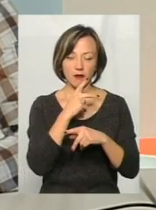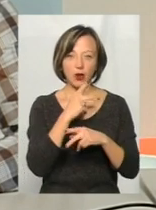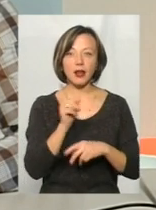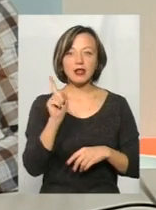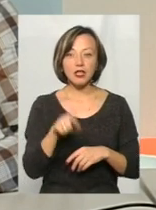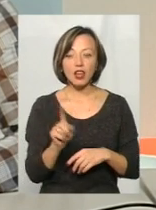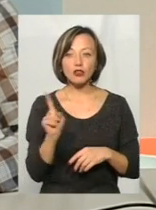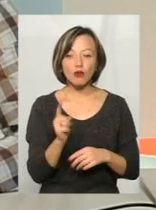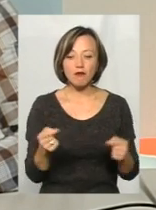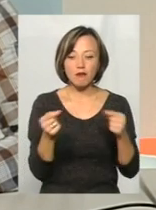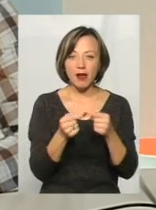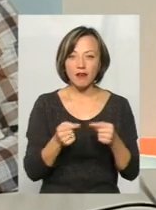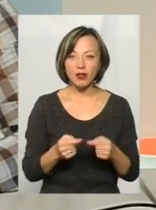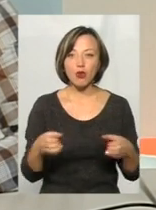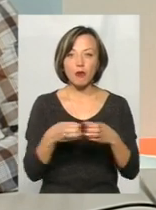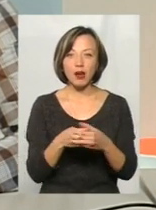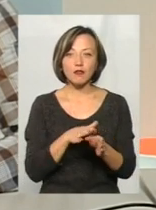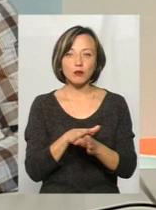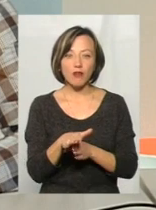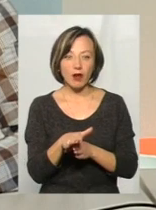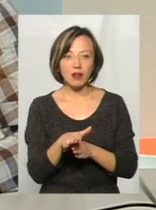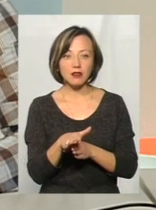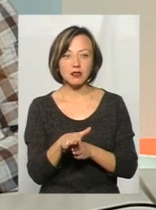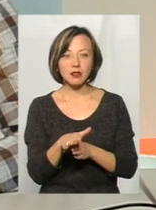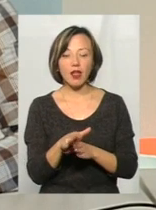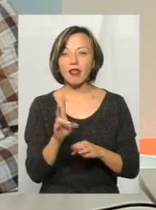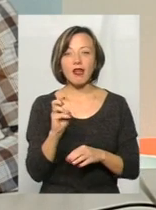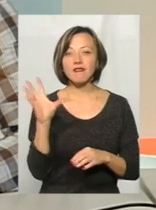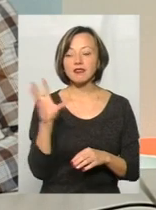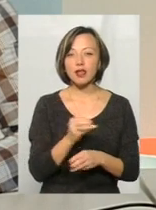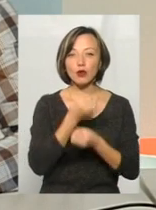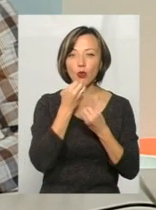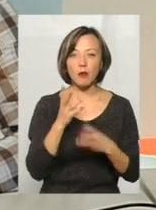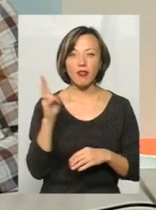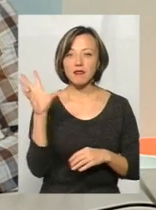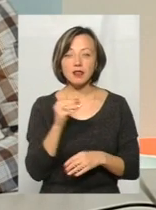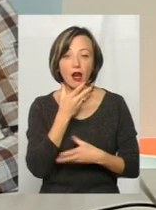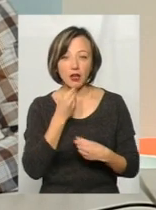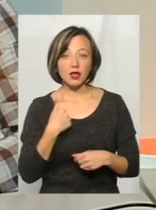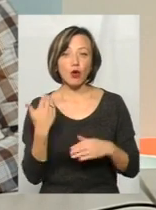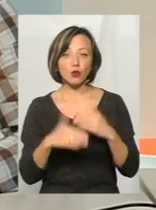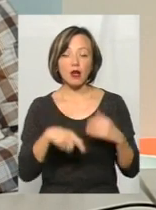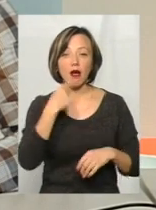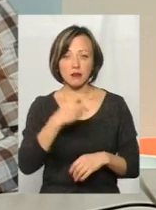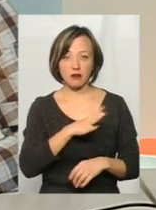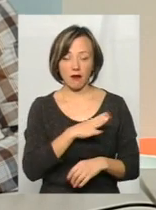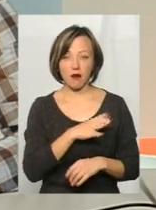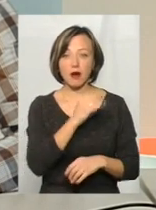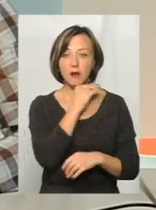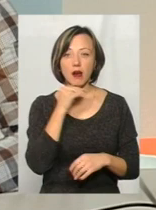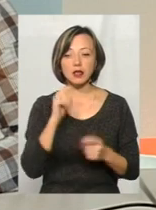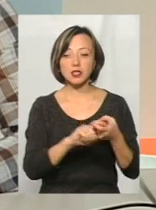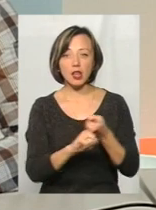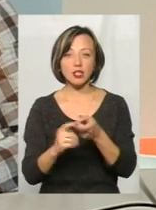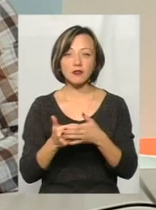Те, що в певних громадах відбувається на все дуже добре, не все дуже гарно, ну то я вже це казав, що дуже багато